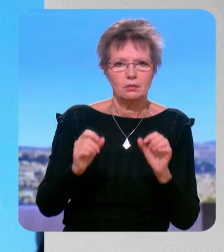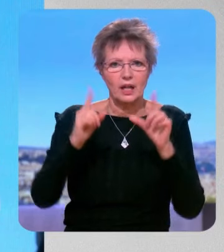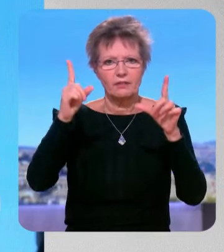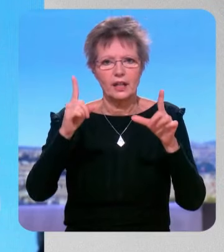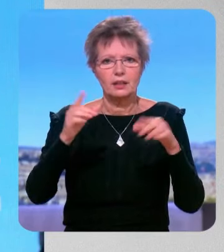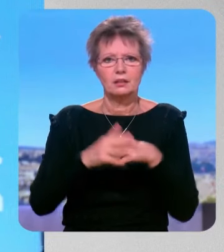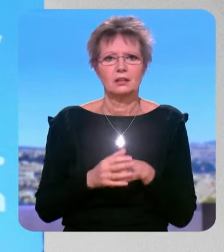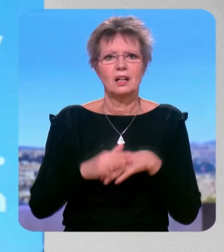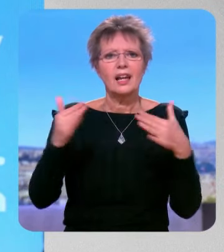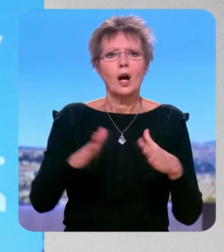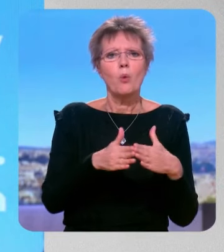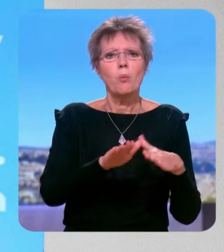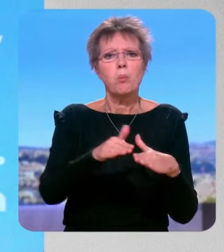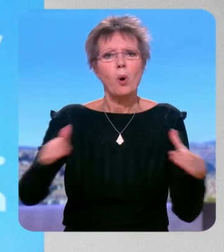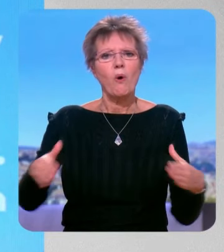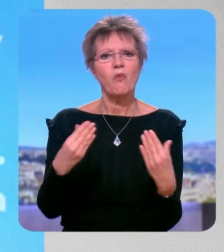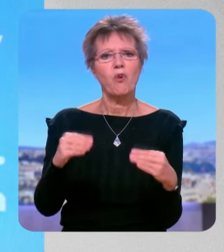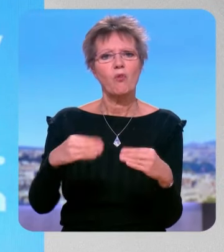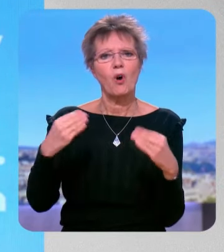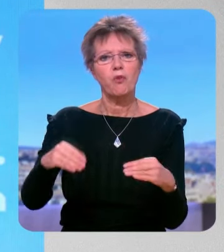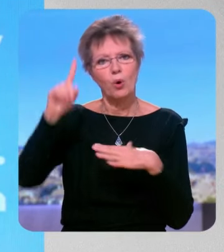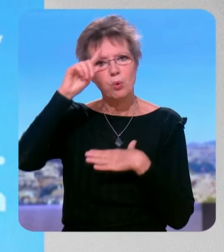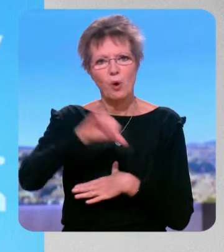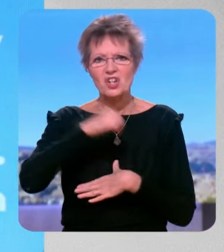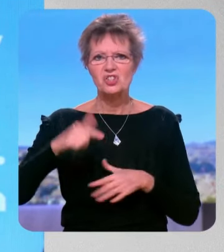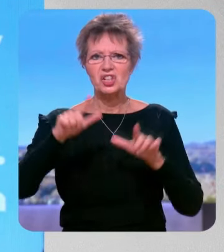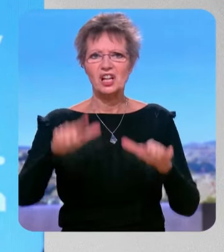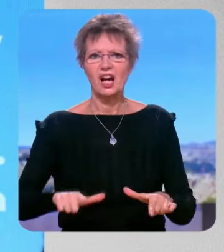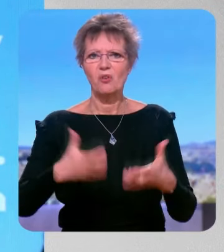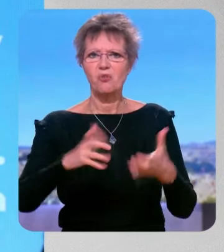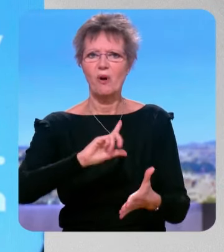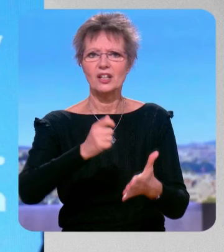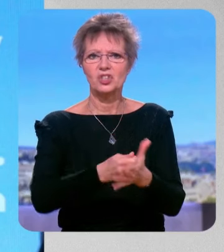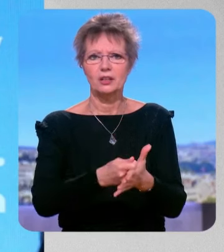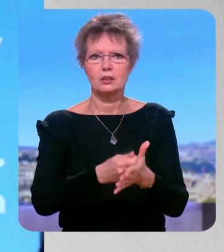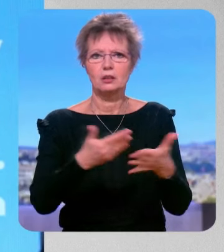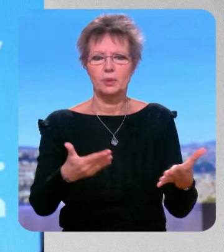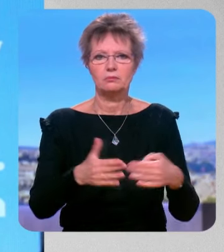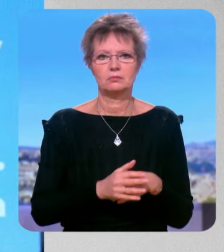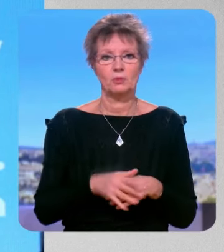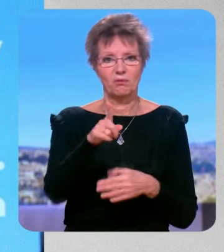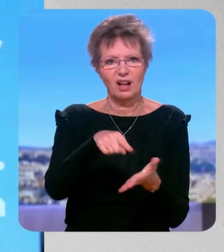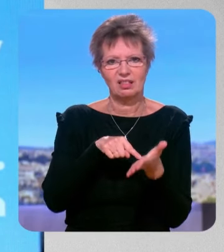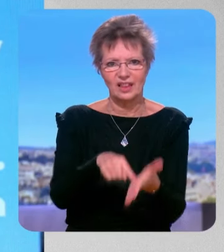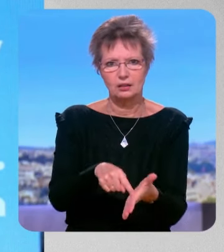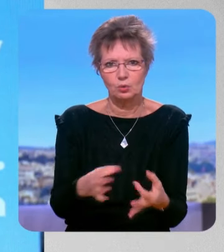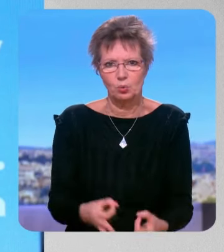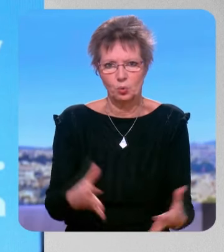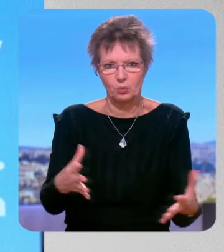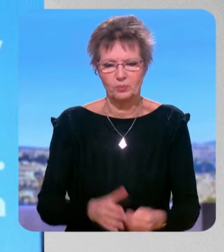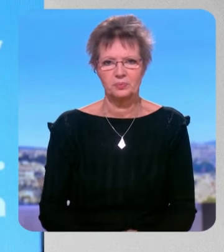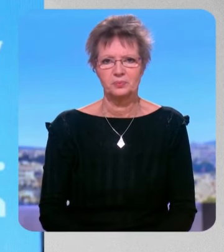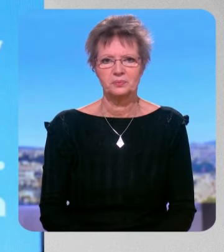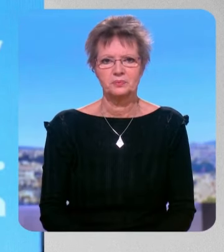le port du pire près d'athènes parce que les chinois étaient là en disant pas moi je l'achète vous n'êtes plus solvable et je vous le dis là